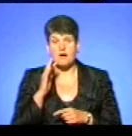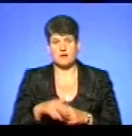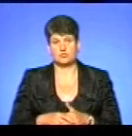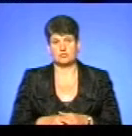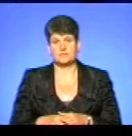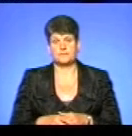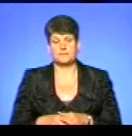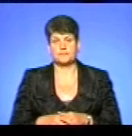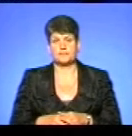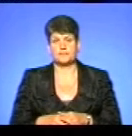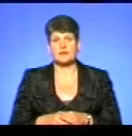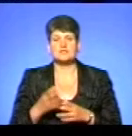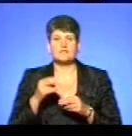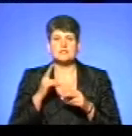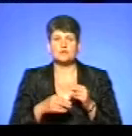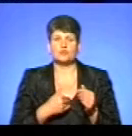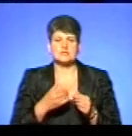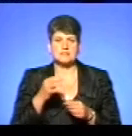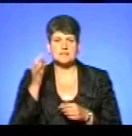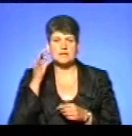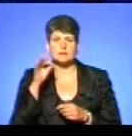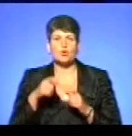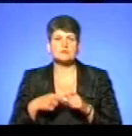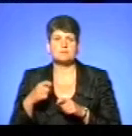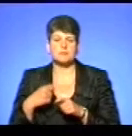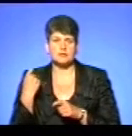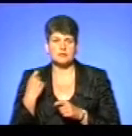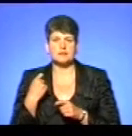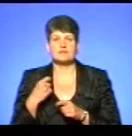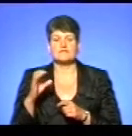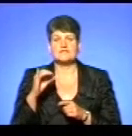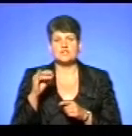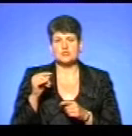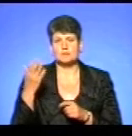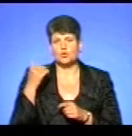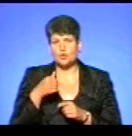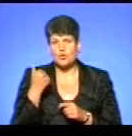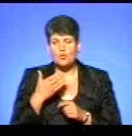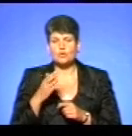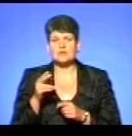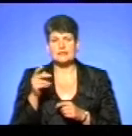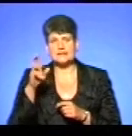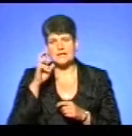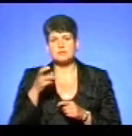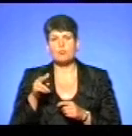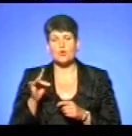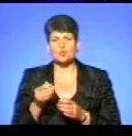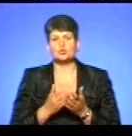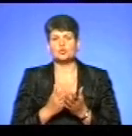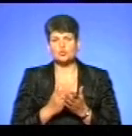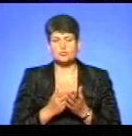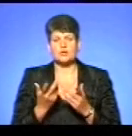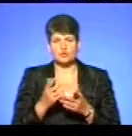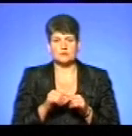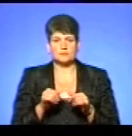як на мене. Ще під кінець хочеться згадати трохи про збитки. За опублікованим в січні минулого року прогнозом Держпродспоживслужби, якщо існуюча